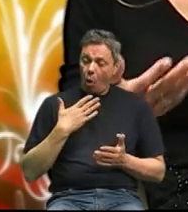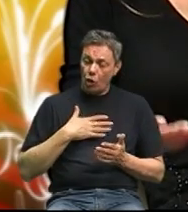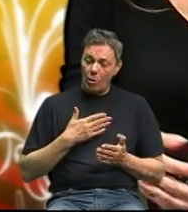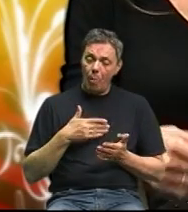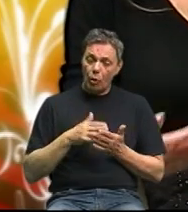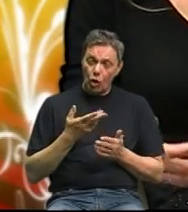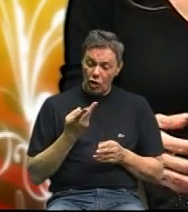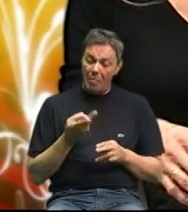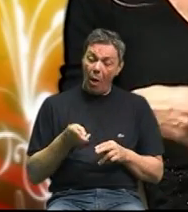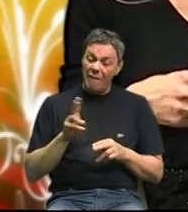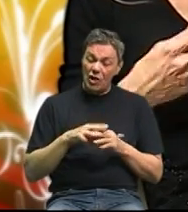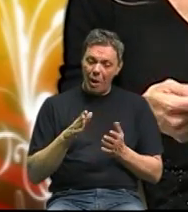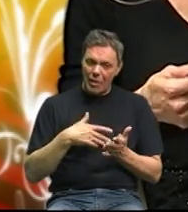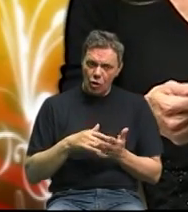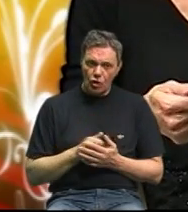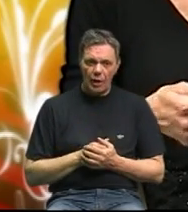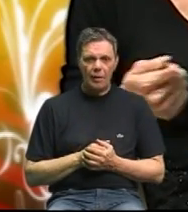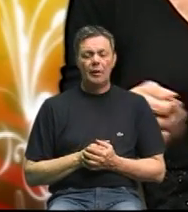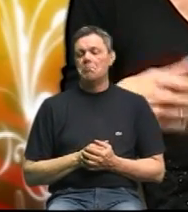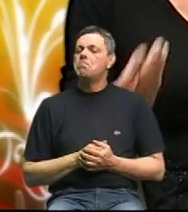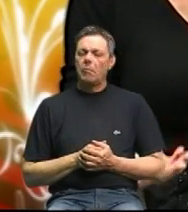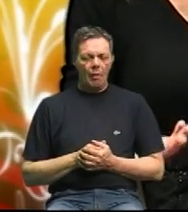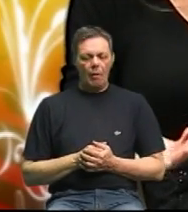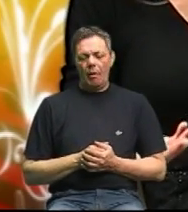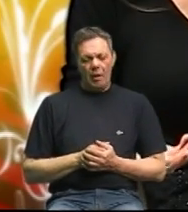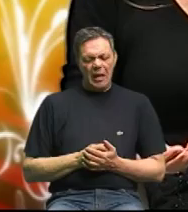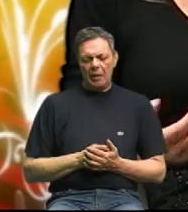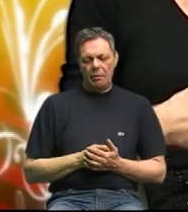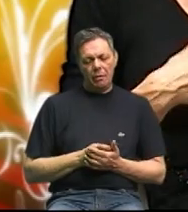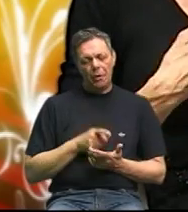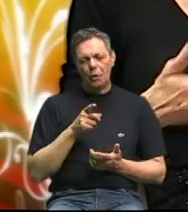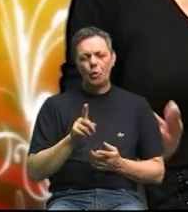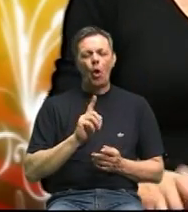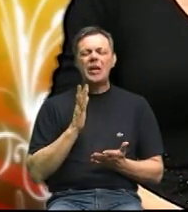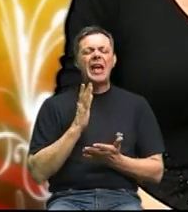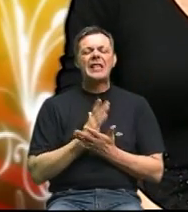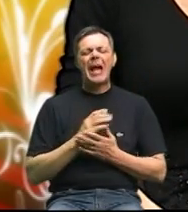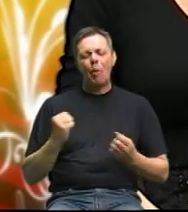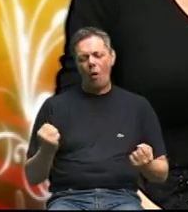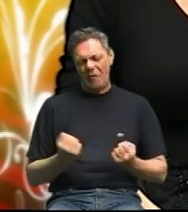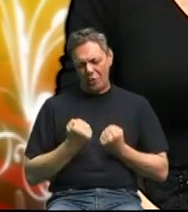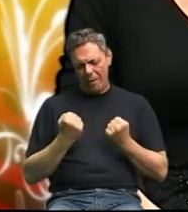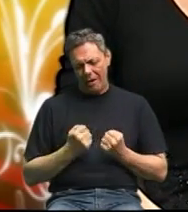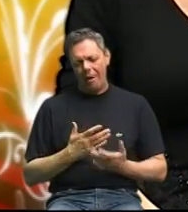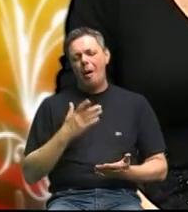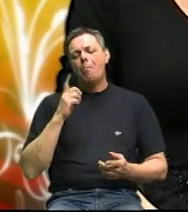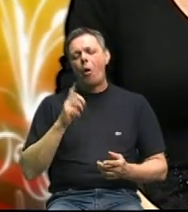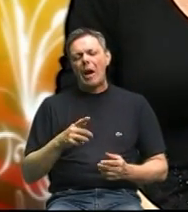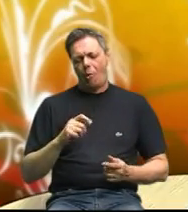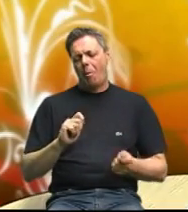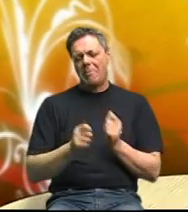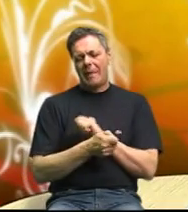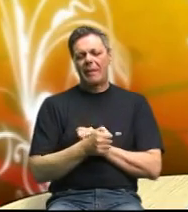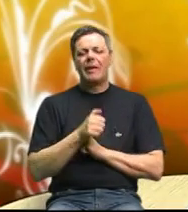ali nemá veze na svoj život nije samo za vježbanje treba promijeniti hranu hranu zapravo